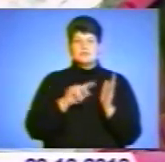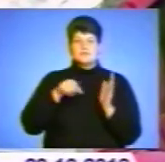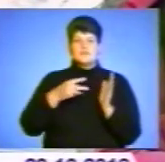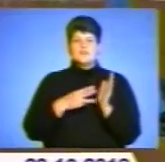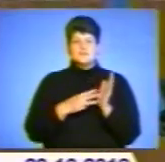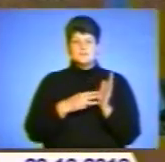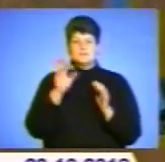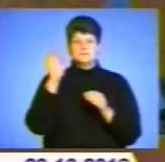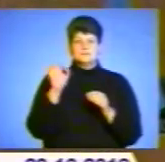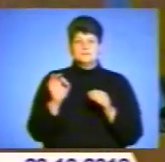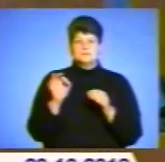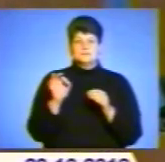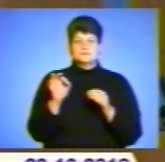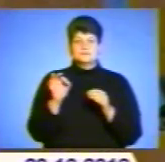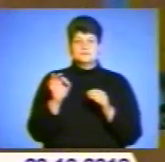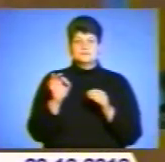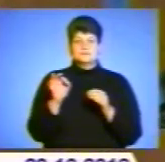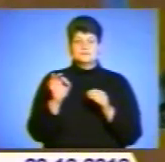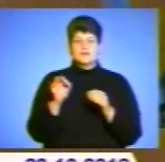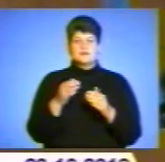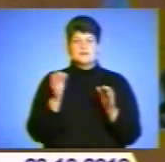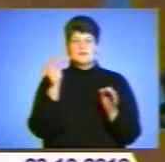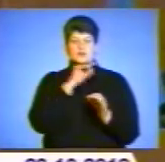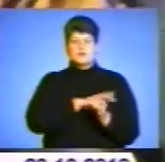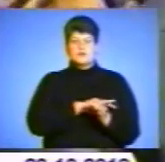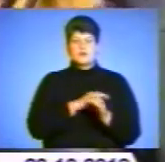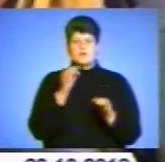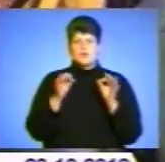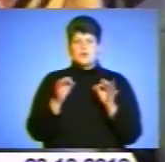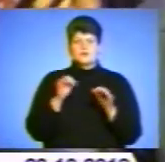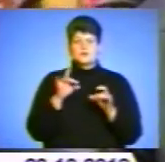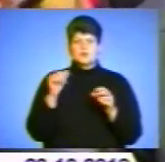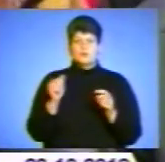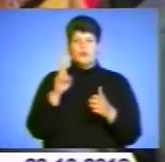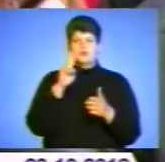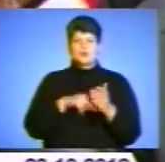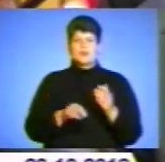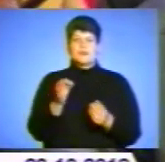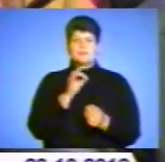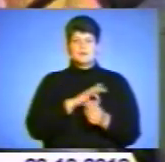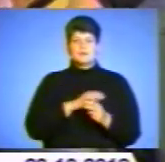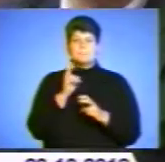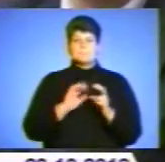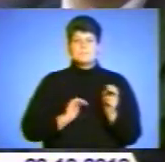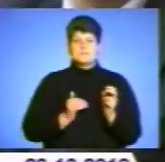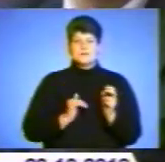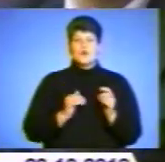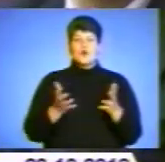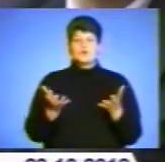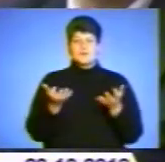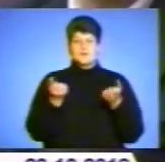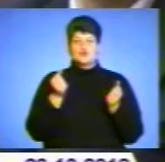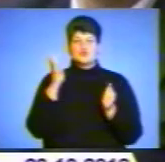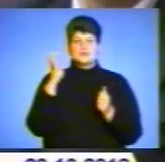плати на спеціальне використання природних диступностей. Податку на прибуток підприємців отримано 400